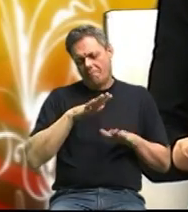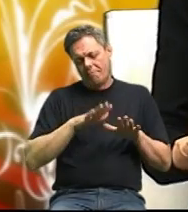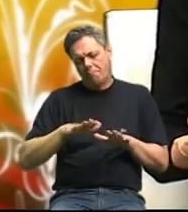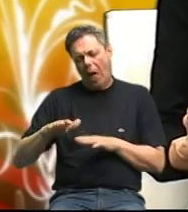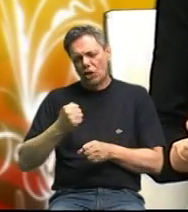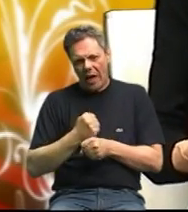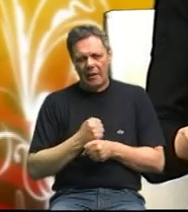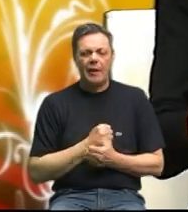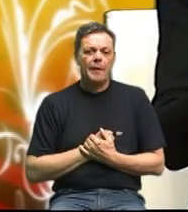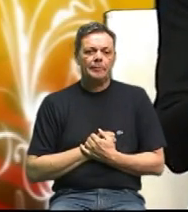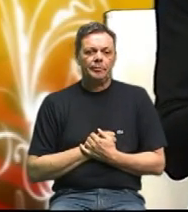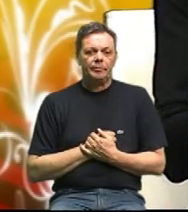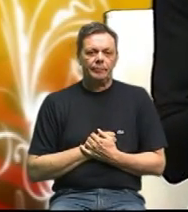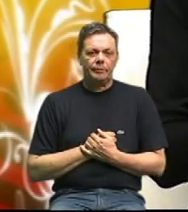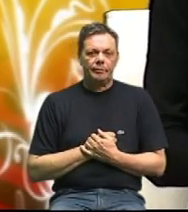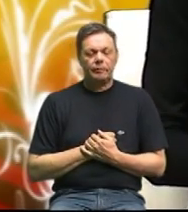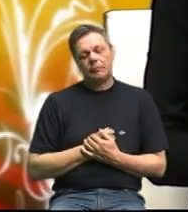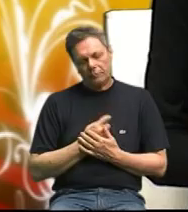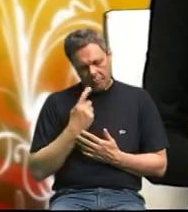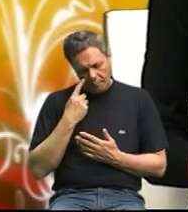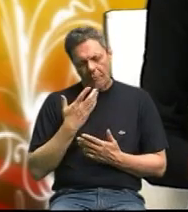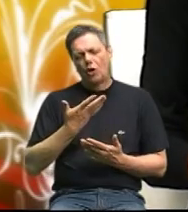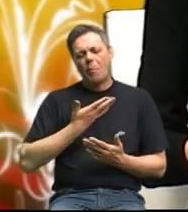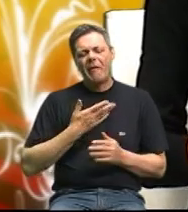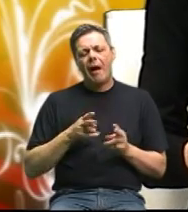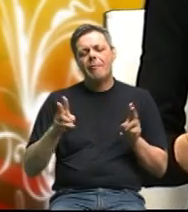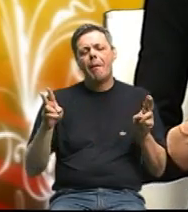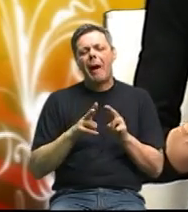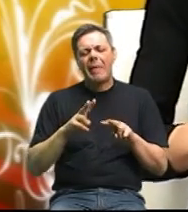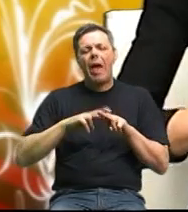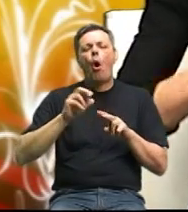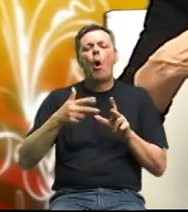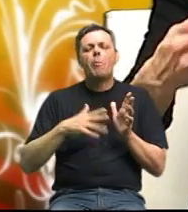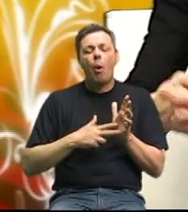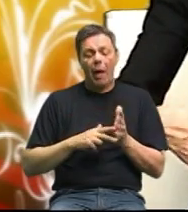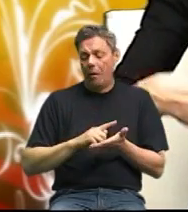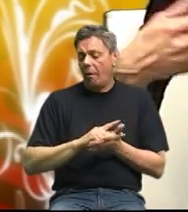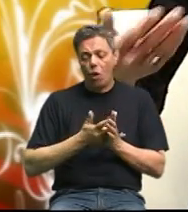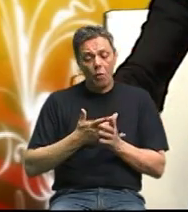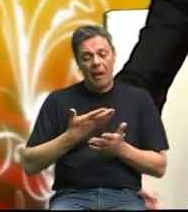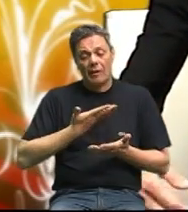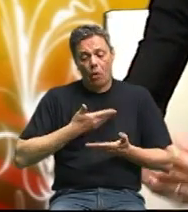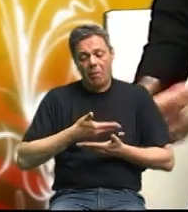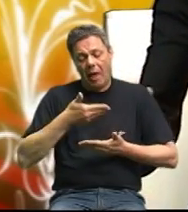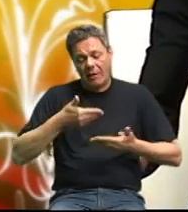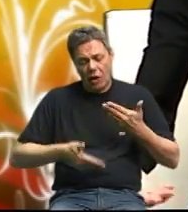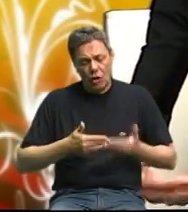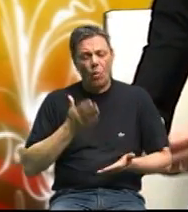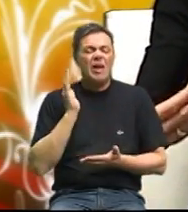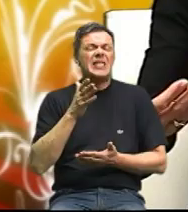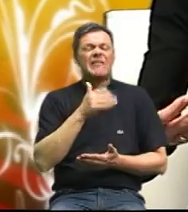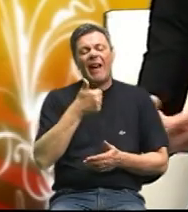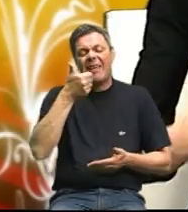i malo manje hormona ima u tijelu i odmah kad ima težinu svake